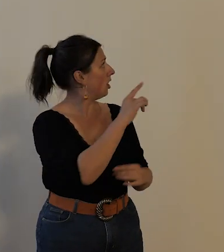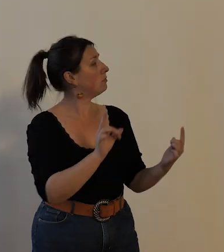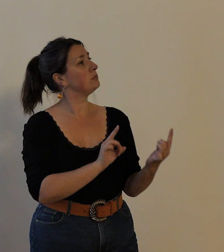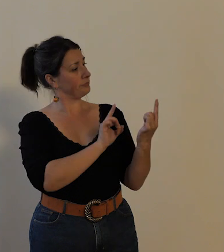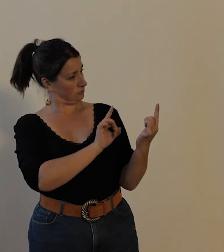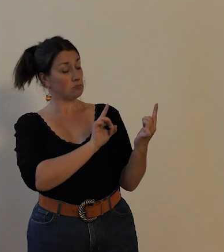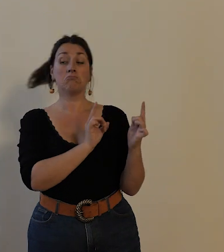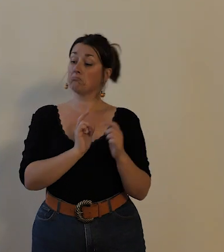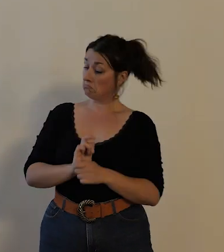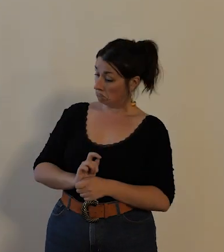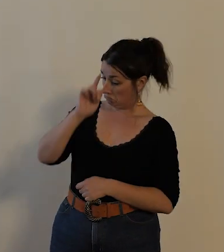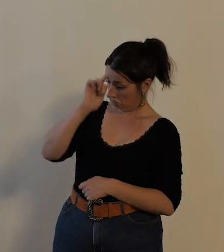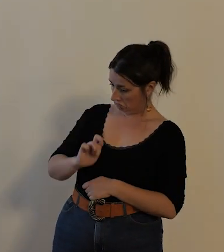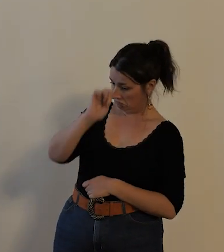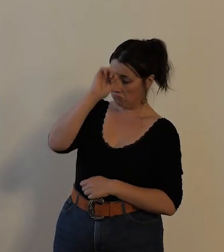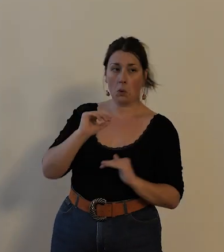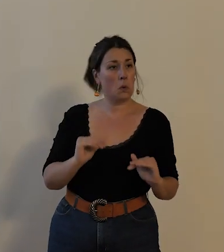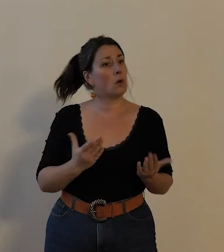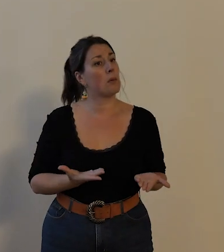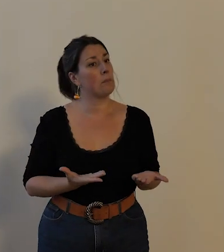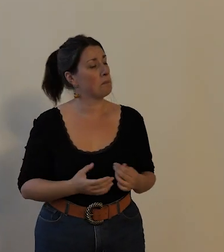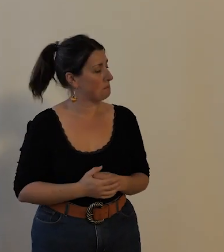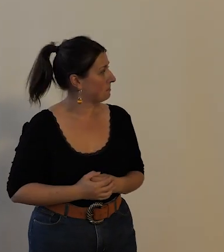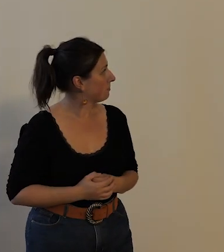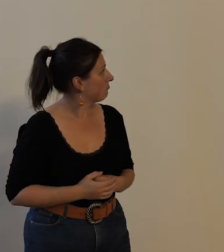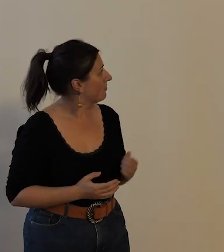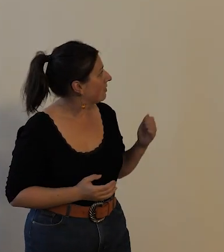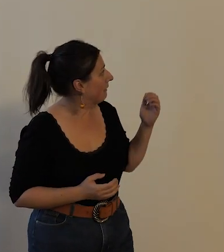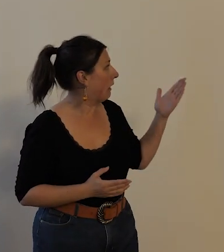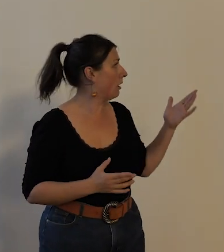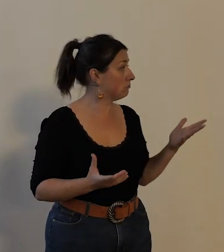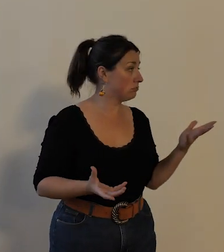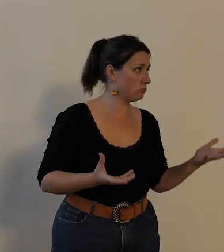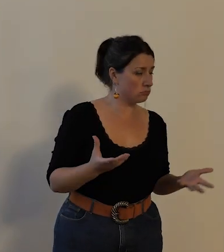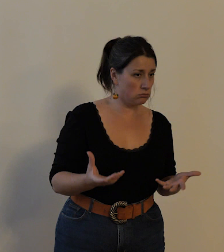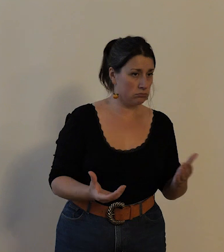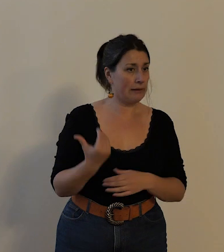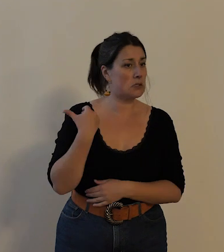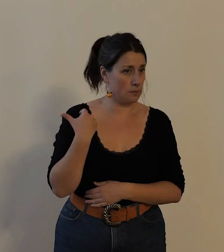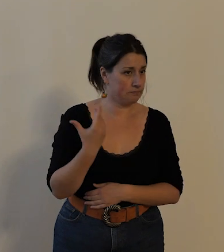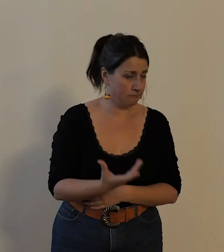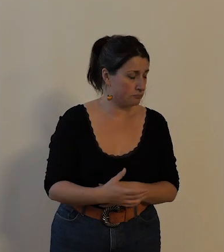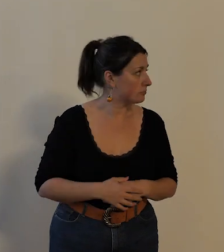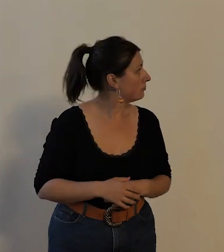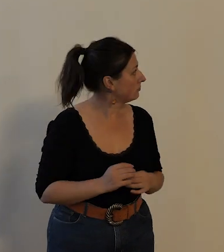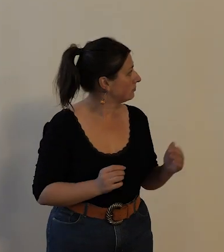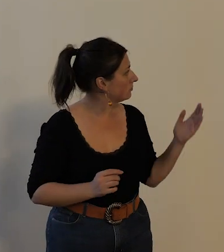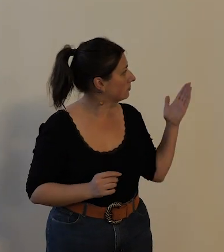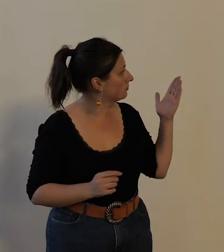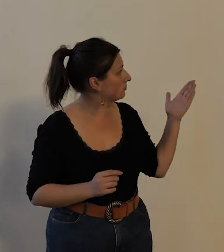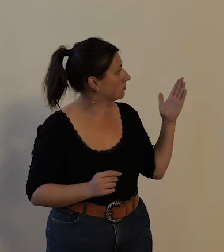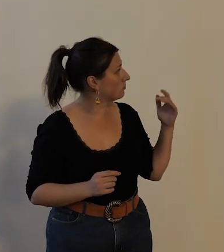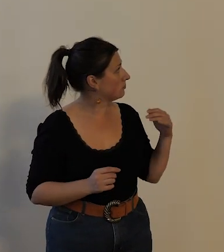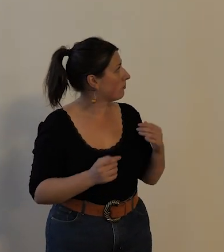qui est portée à cette femme ici c'est un peu plus un peu plus plus récent où l'on voit effectivement